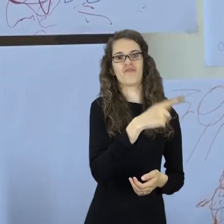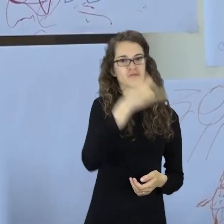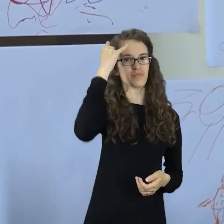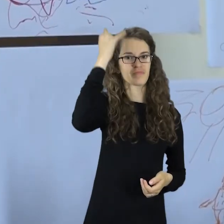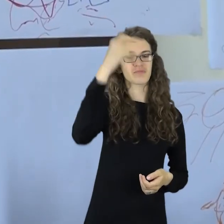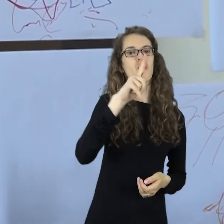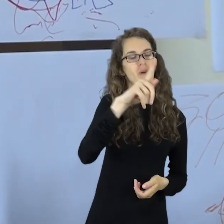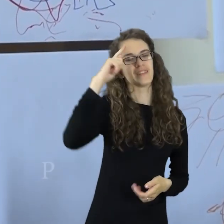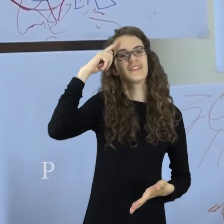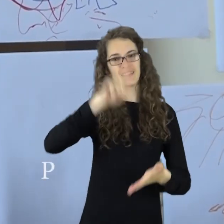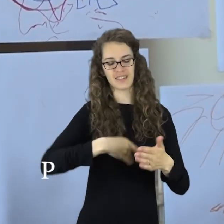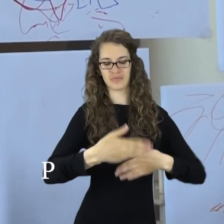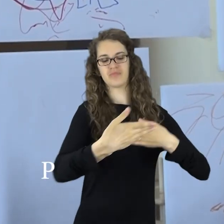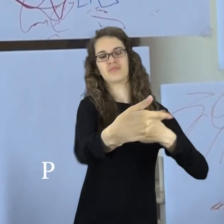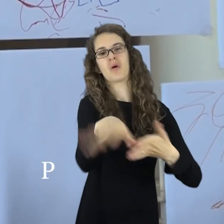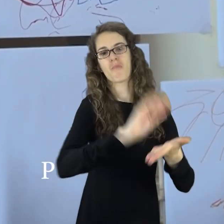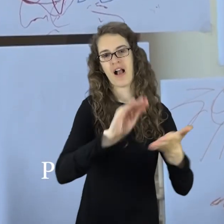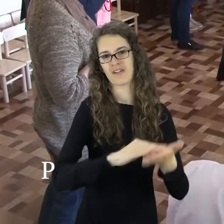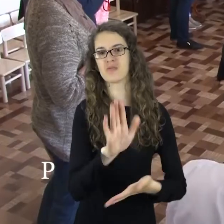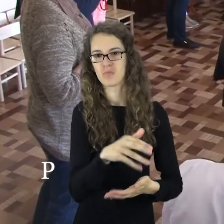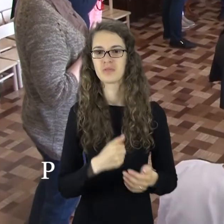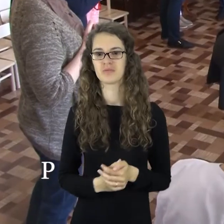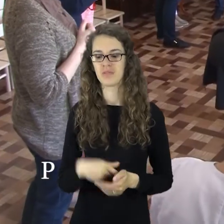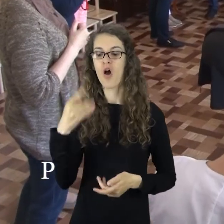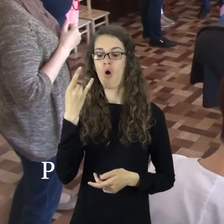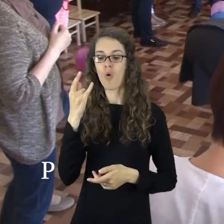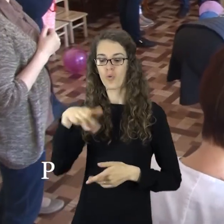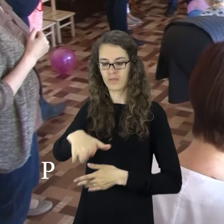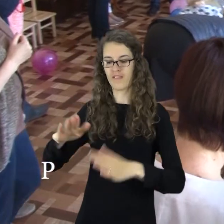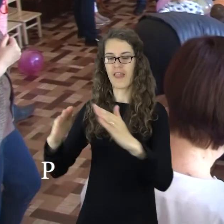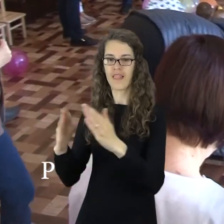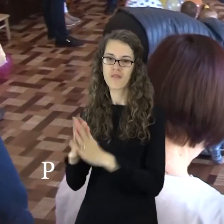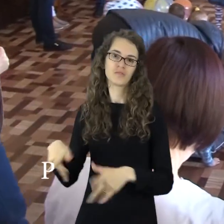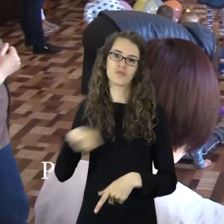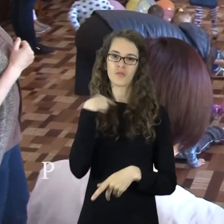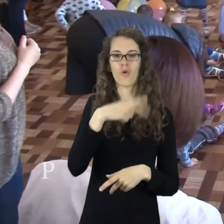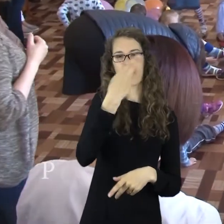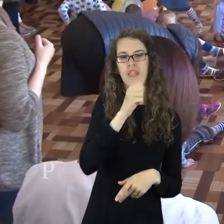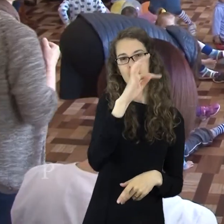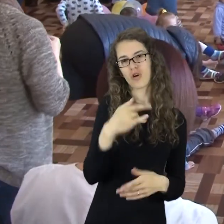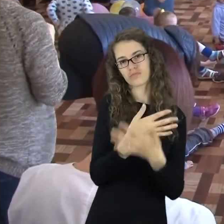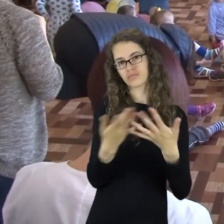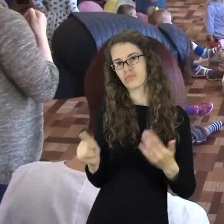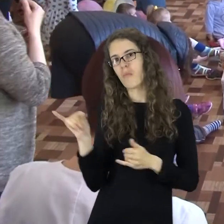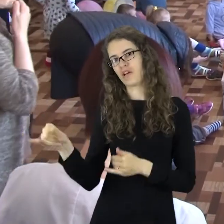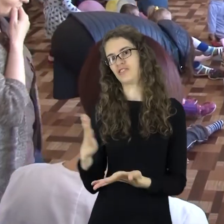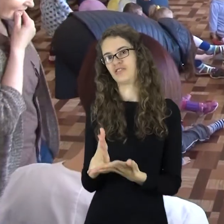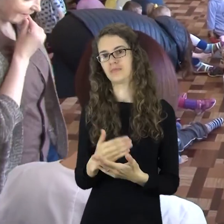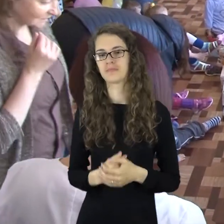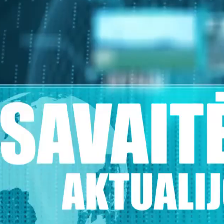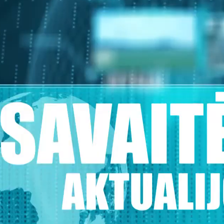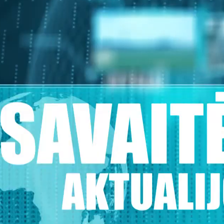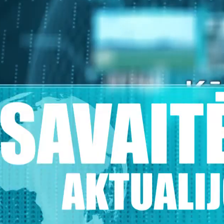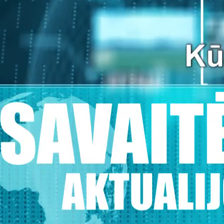pirmoji, bet vadovai tikėsi, kad geroma akcijo ateityje bus ir daugiau. Kodikio namus dažnai lanko tiek šiūrių bendruomenė, tiek ir NATO kariai.